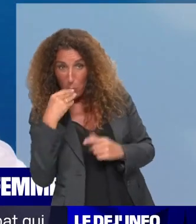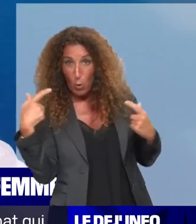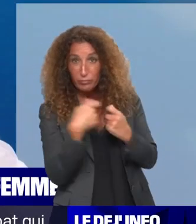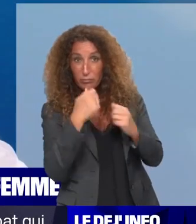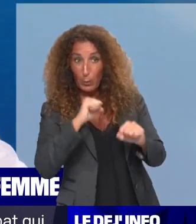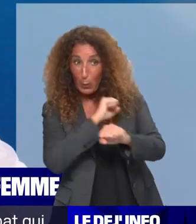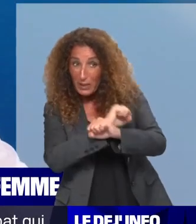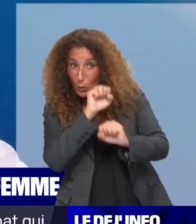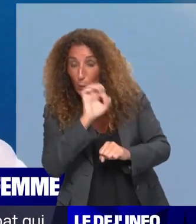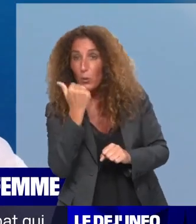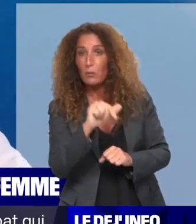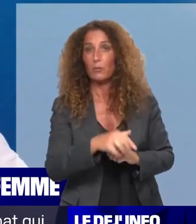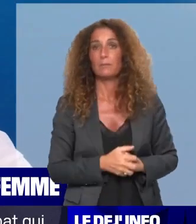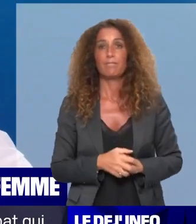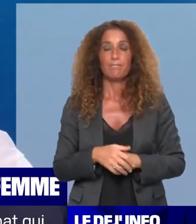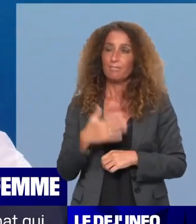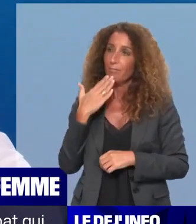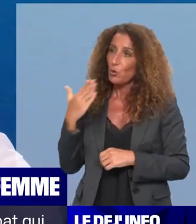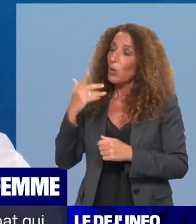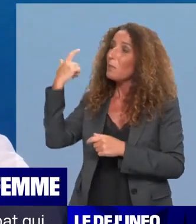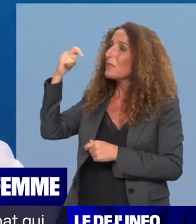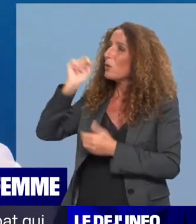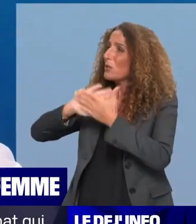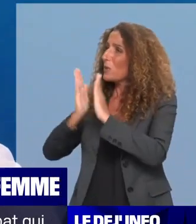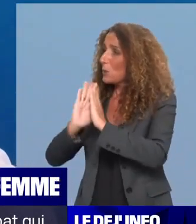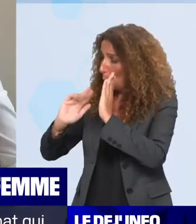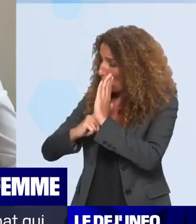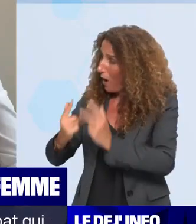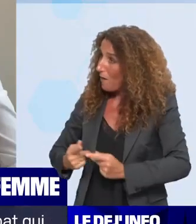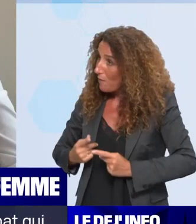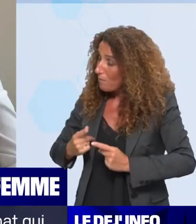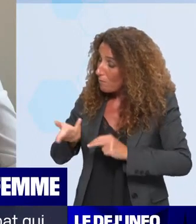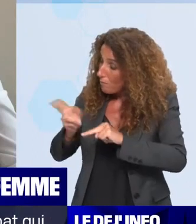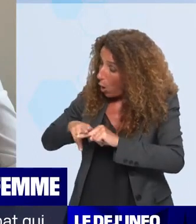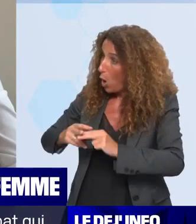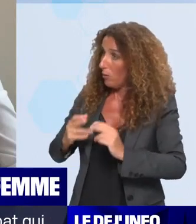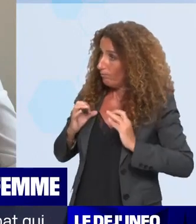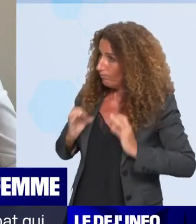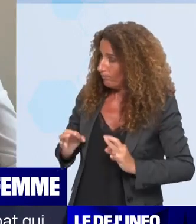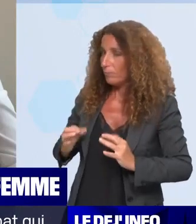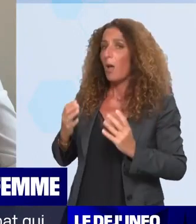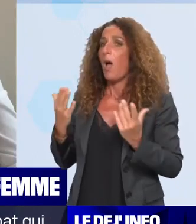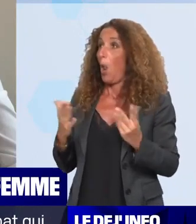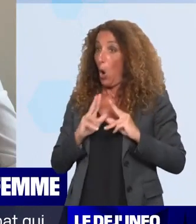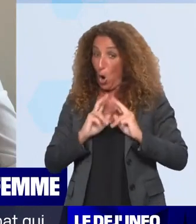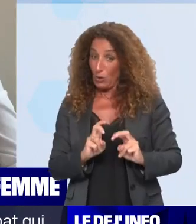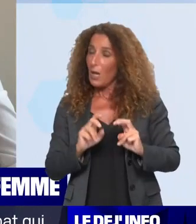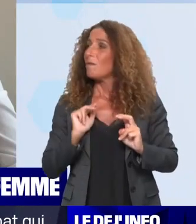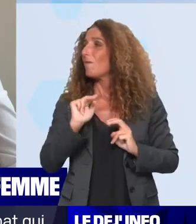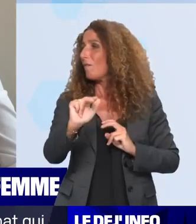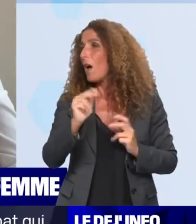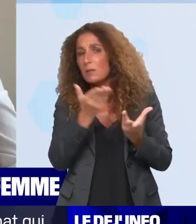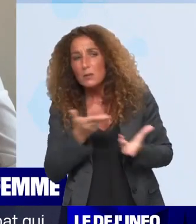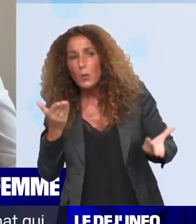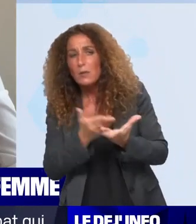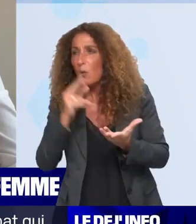Bonjour Jonathan Denis. êtes président de l'association pour le droit à mourir dans la dignité. L'enquête devra déterminer les circonstances exactes, le contexte du